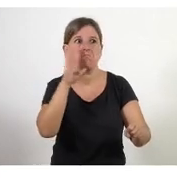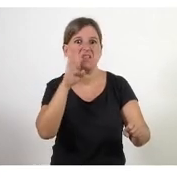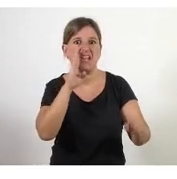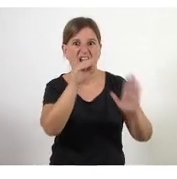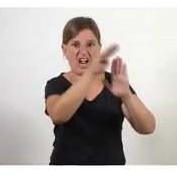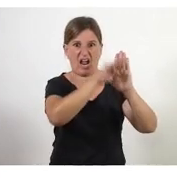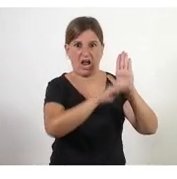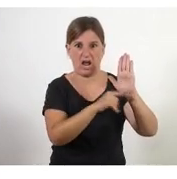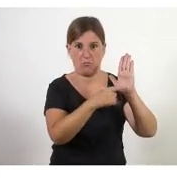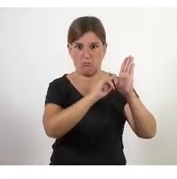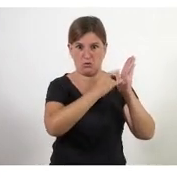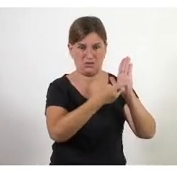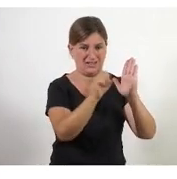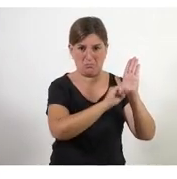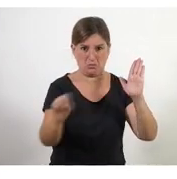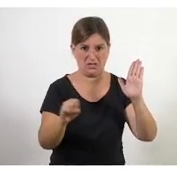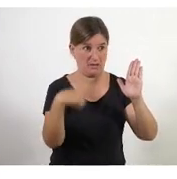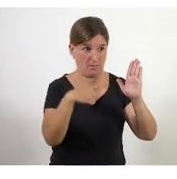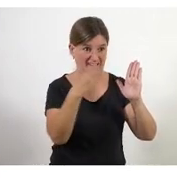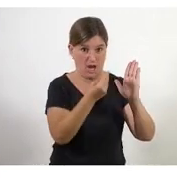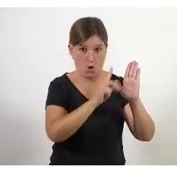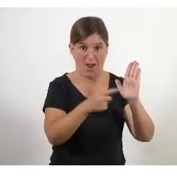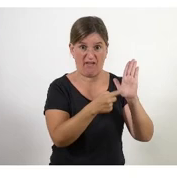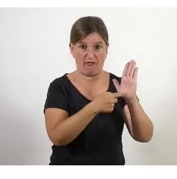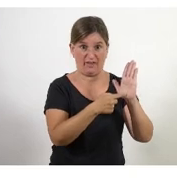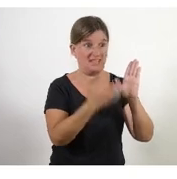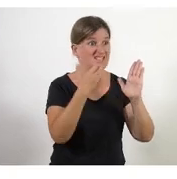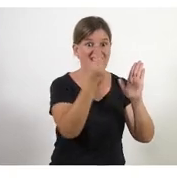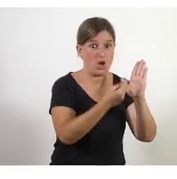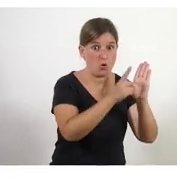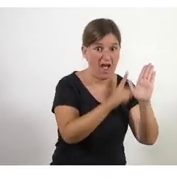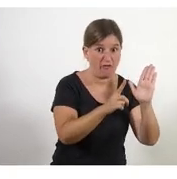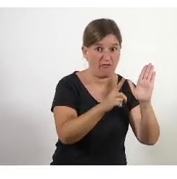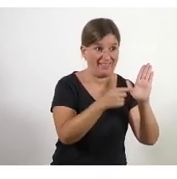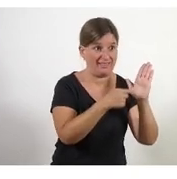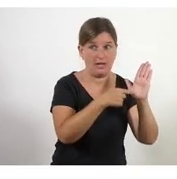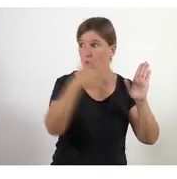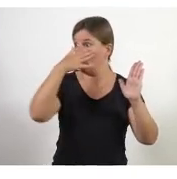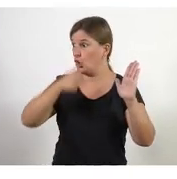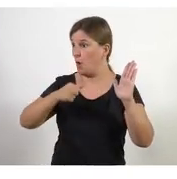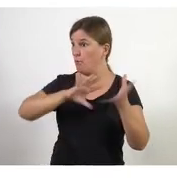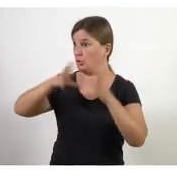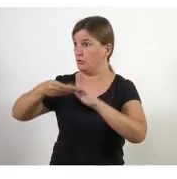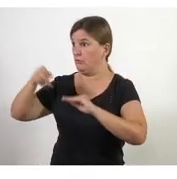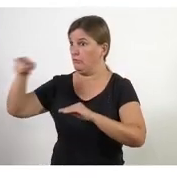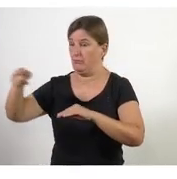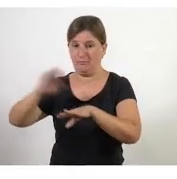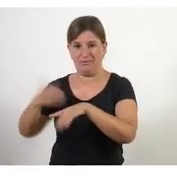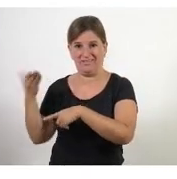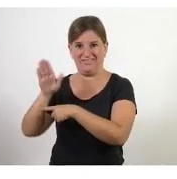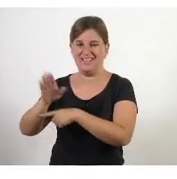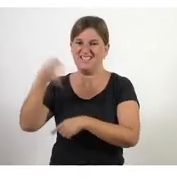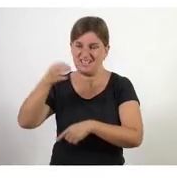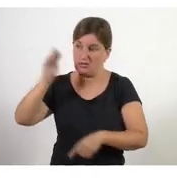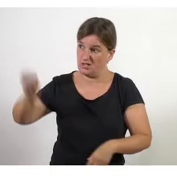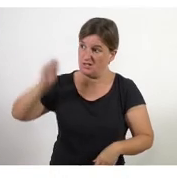de fer per què? perquè no s'ha fet i si no ho heu fet no ho podreu utilitzar amb la qual cosa segur que ja esteu demanant